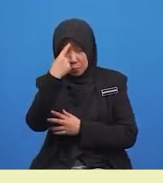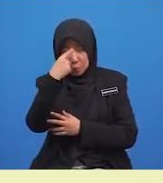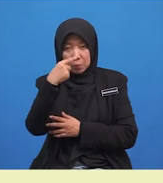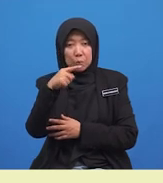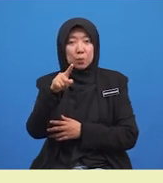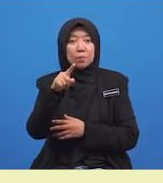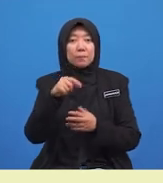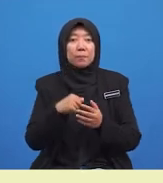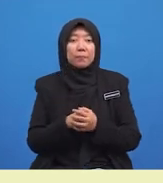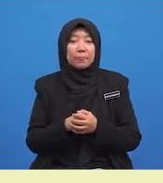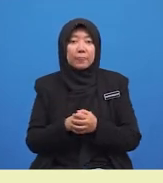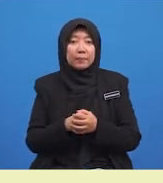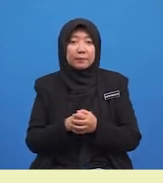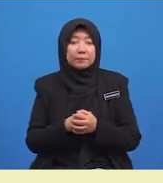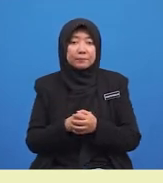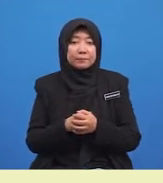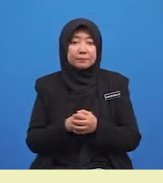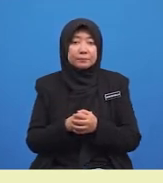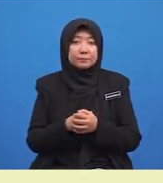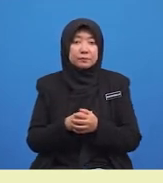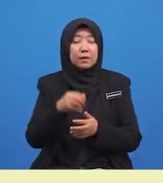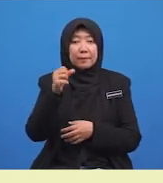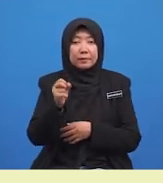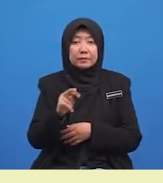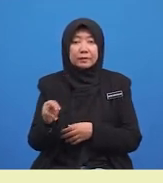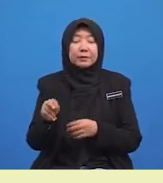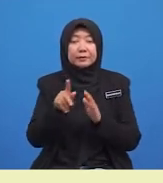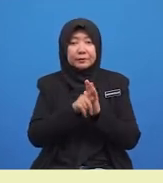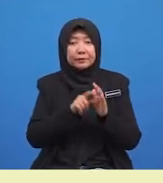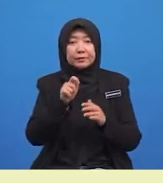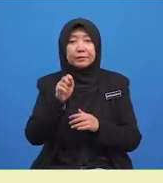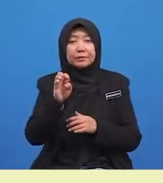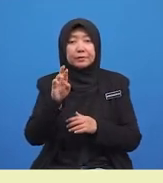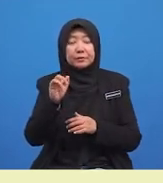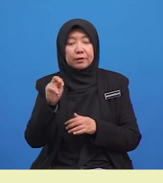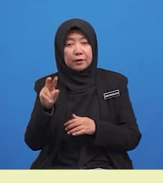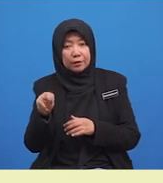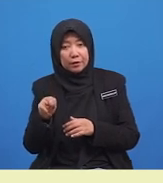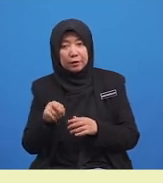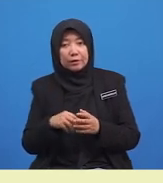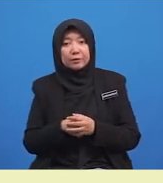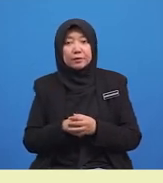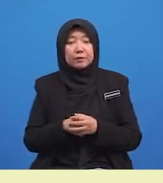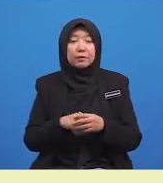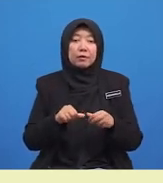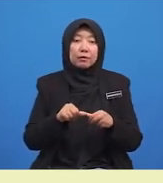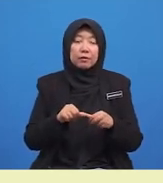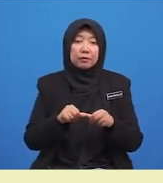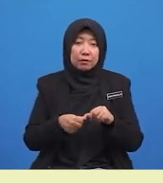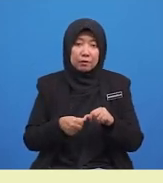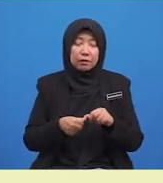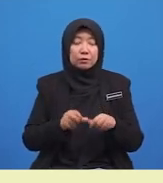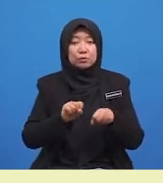Manakala antara contoh kata hubung pancangan keterangan ialah agar atau